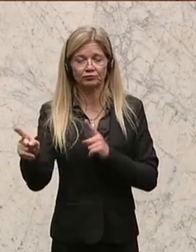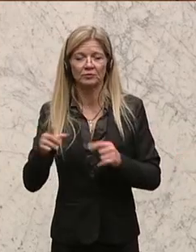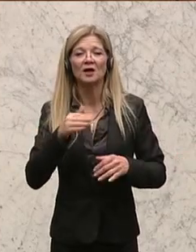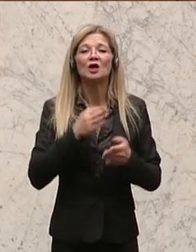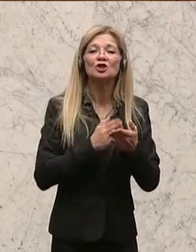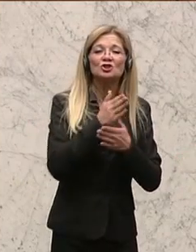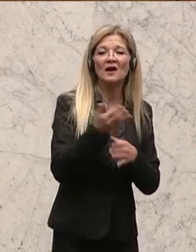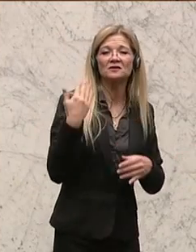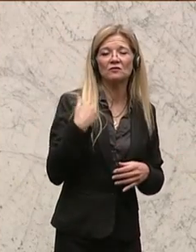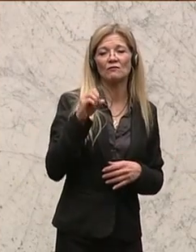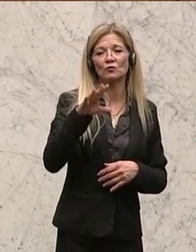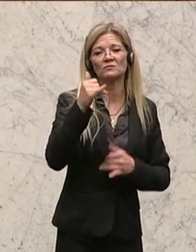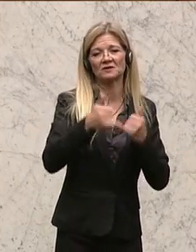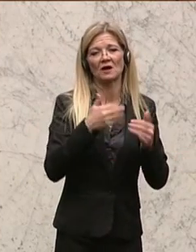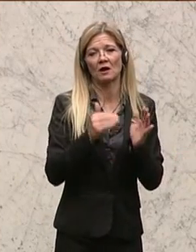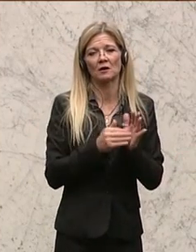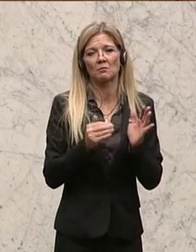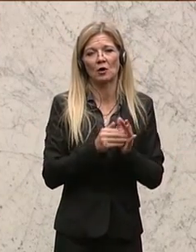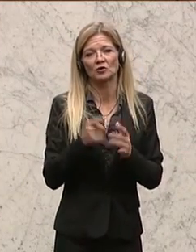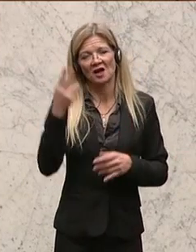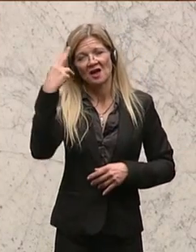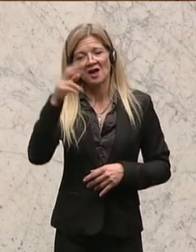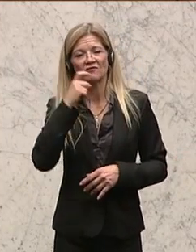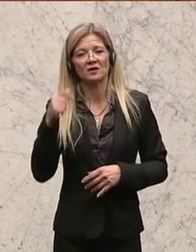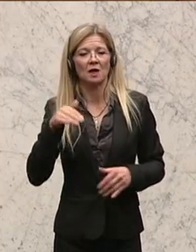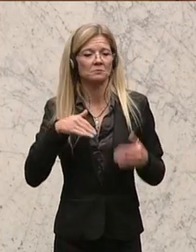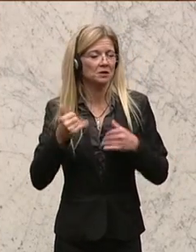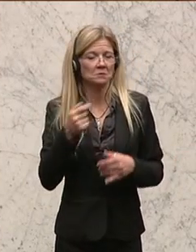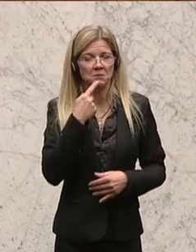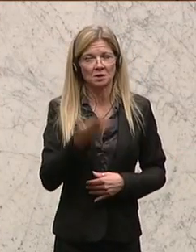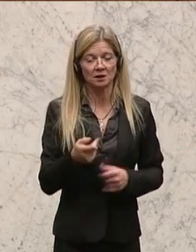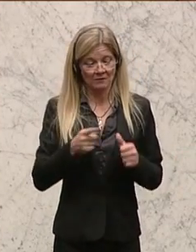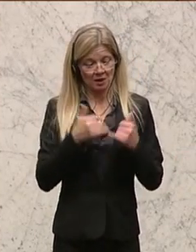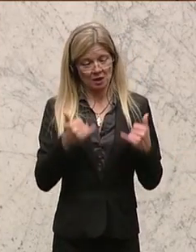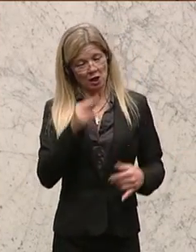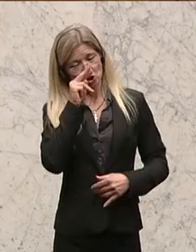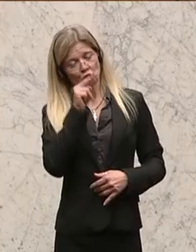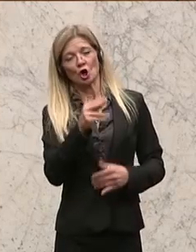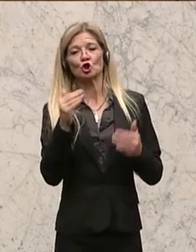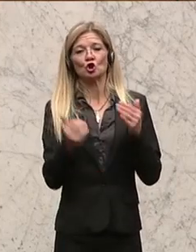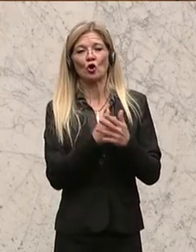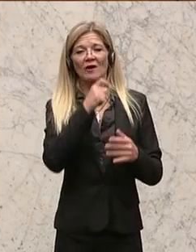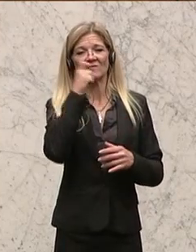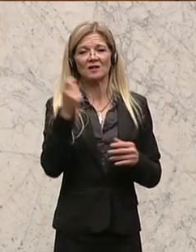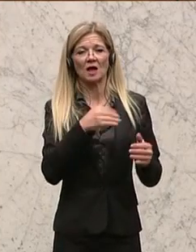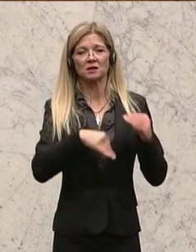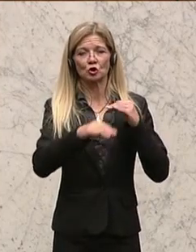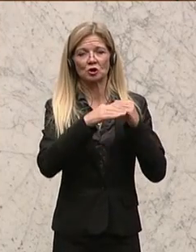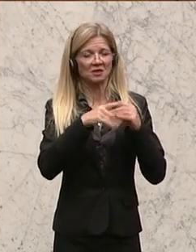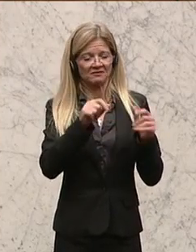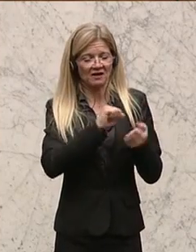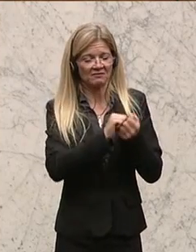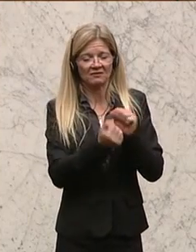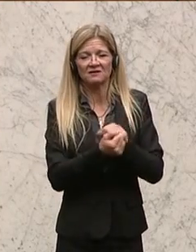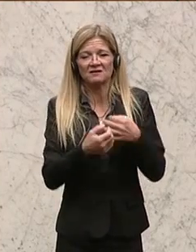gebraucht, sagen Sie immer, Herr Finanzminister. Und wenn ich mir diesen neuen Finanzausgleich hier anschaue, er ändert nichts an dem Stillstand. Sie haben sich